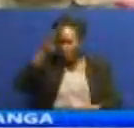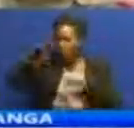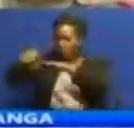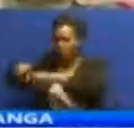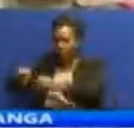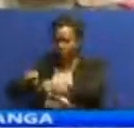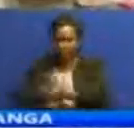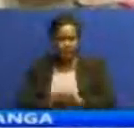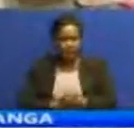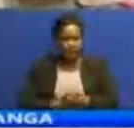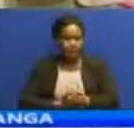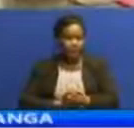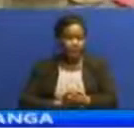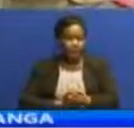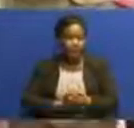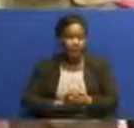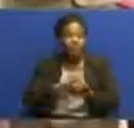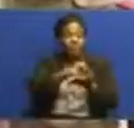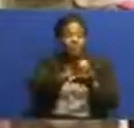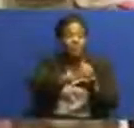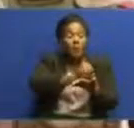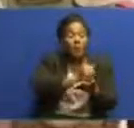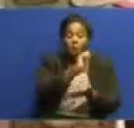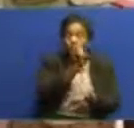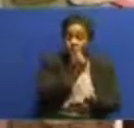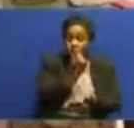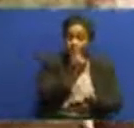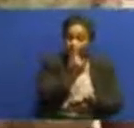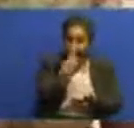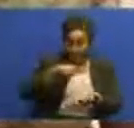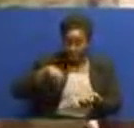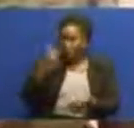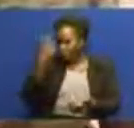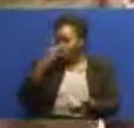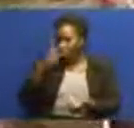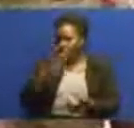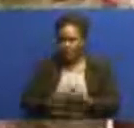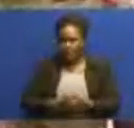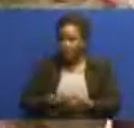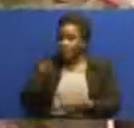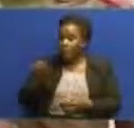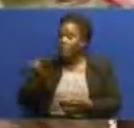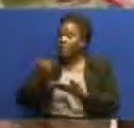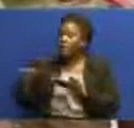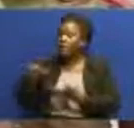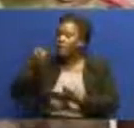mmoja ambaye yeye tunamtafuta huyu mganga na hito mwanamiwa